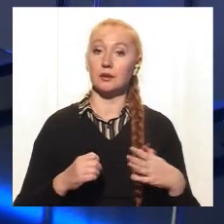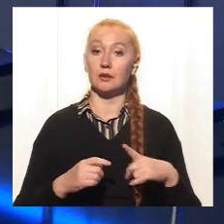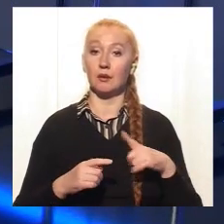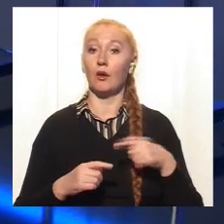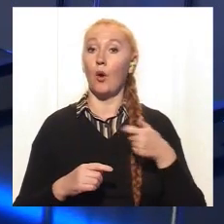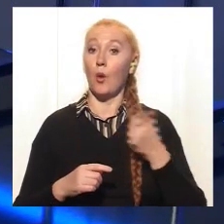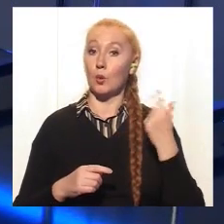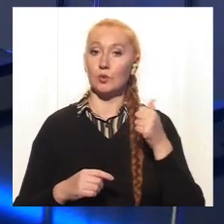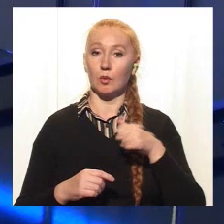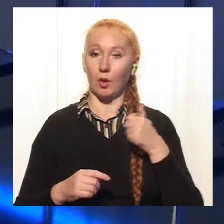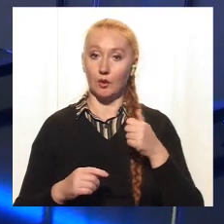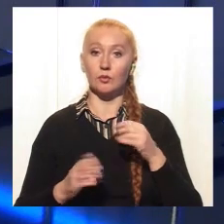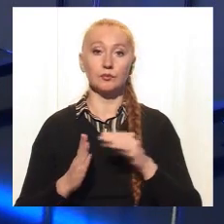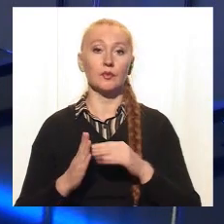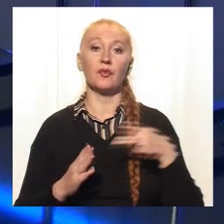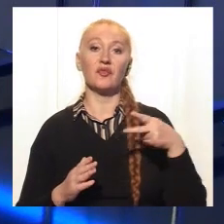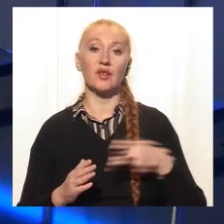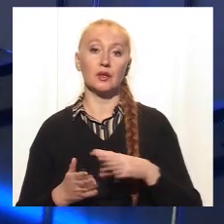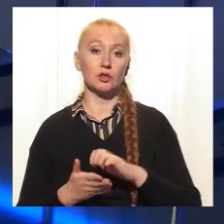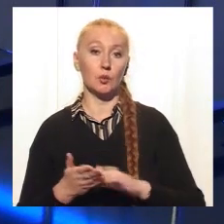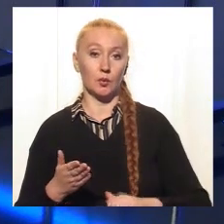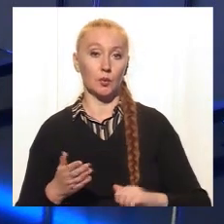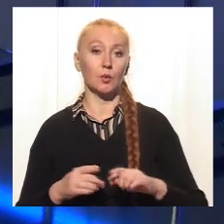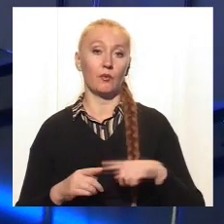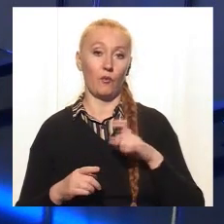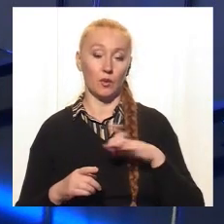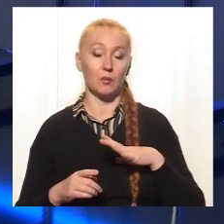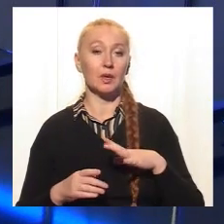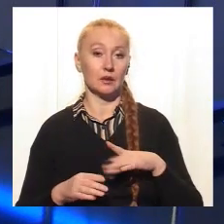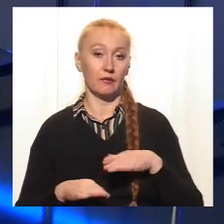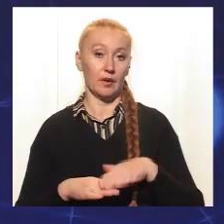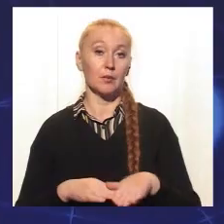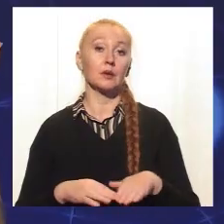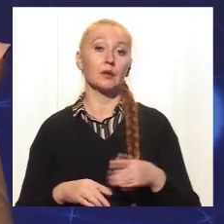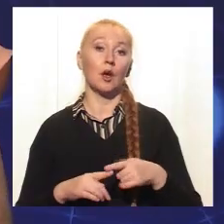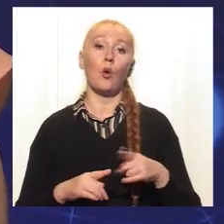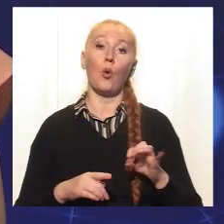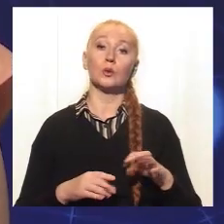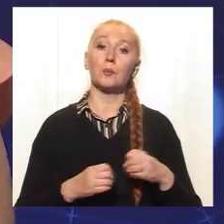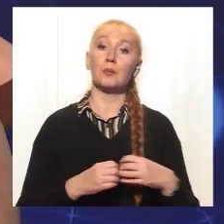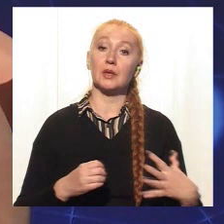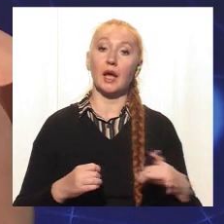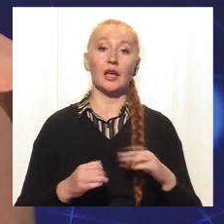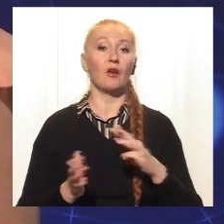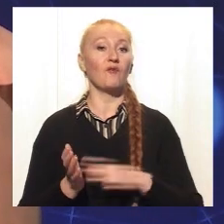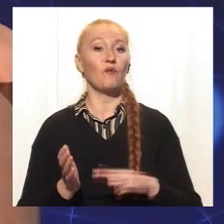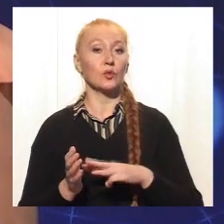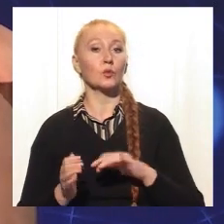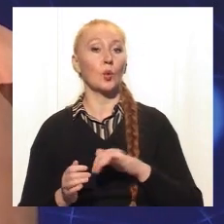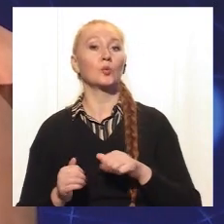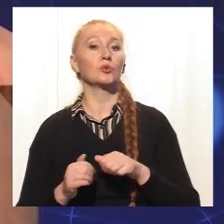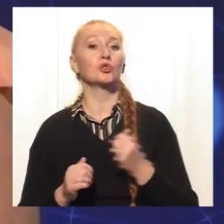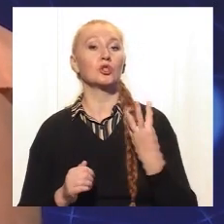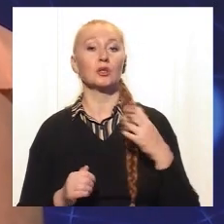частності, в прошлом году по статистіки 2000 абортов в Україні було зроблено. А це від 15 років і 80 років, 14